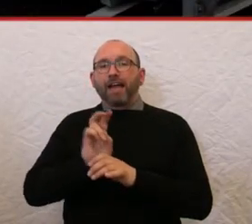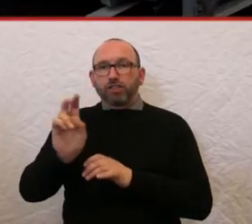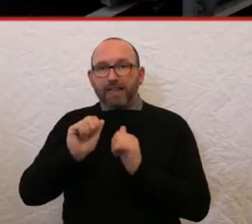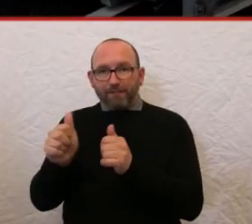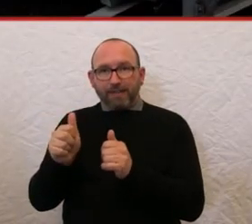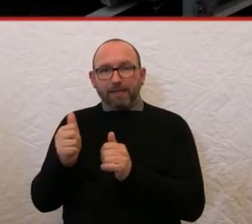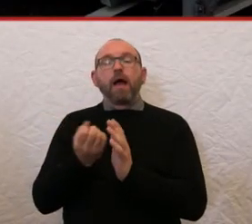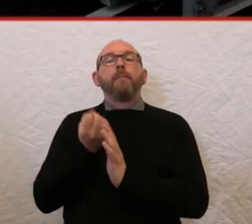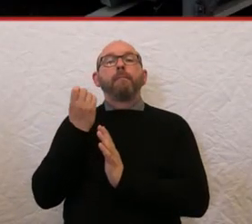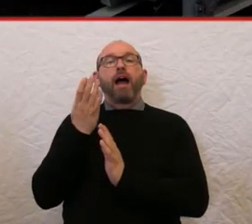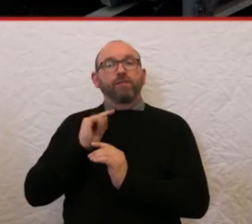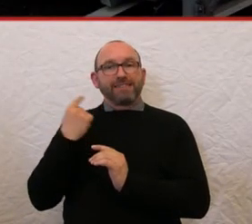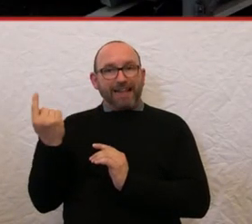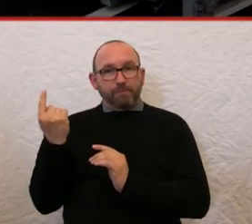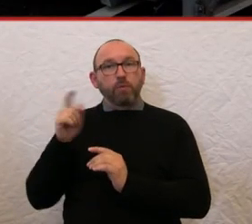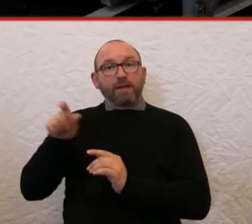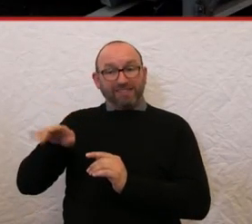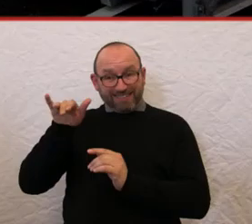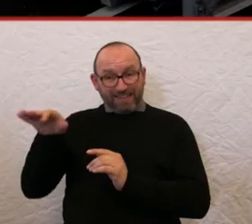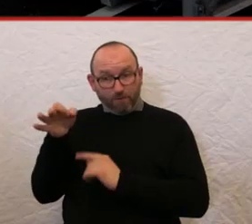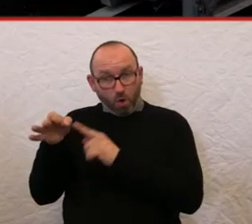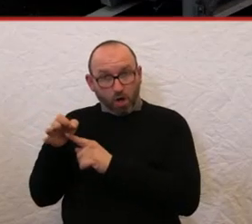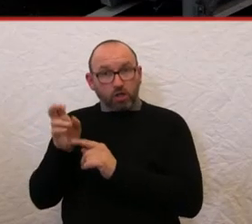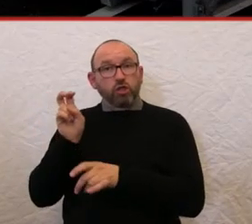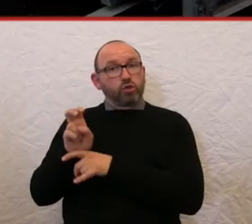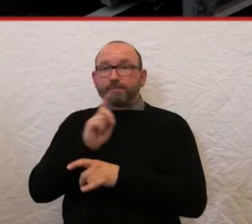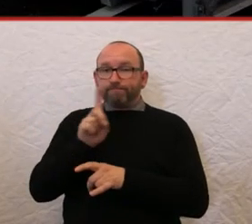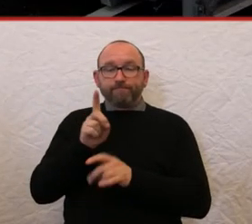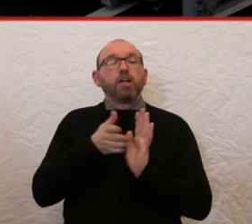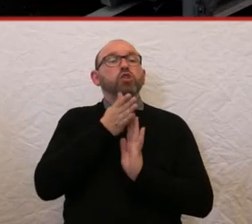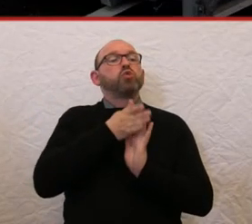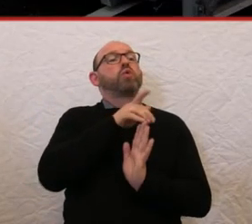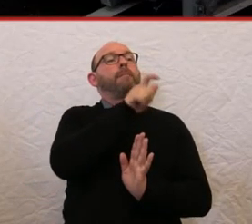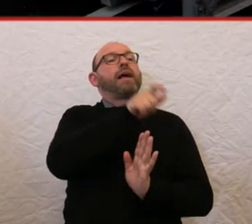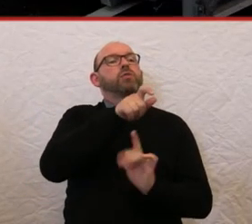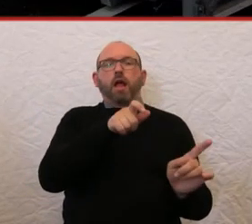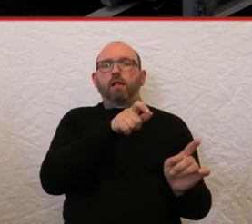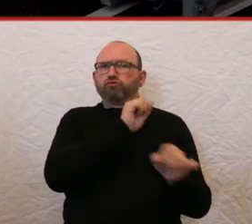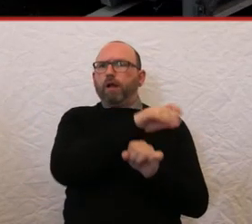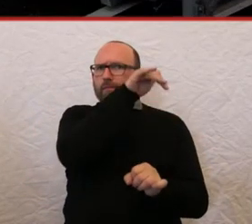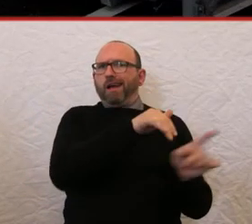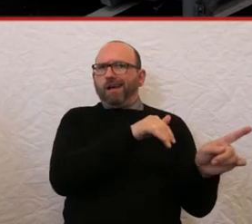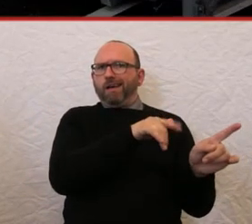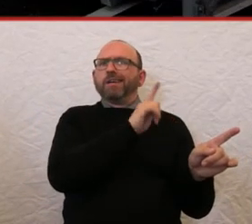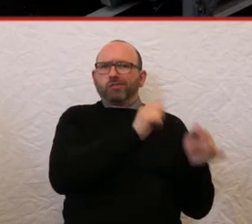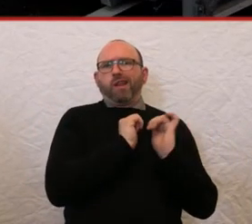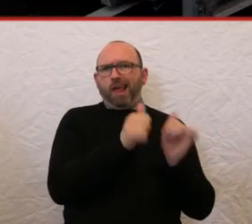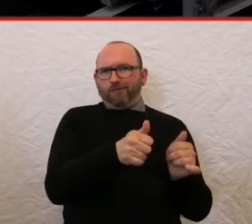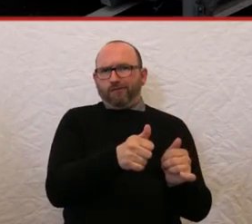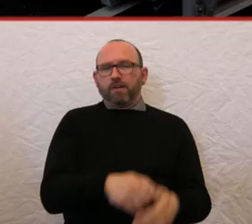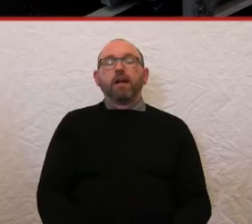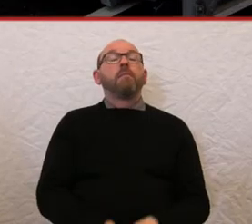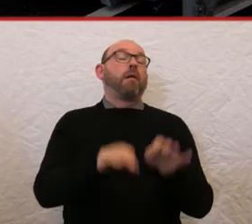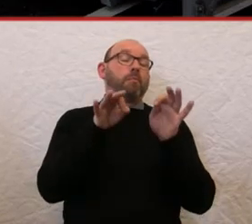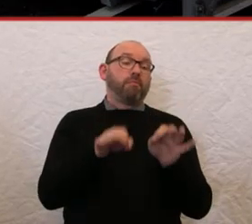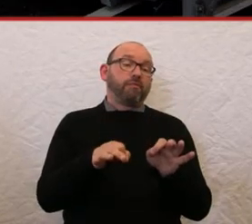Bahnhofspersonal dafür zuständig ist, sondern eben das Zugpersonal und da ist ja immer jemand drin. Das Problem ist aber auch hier wieder, da ist